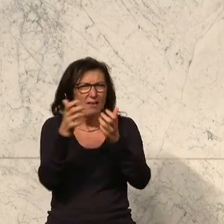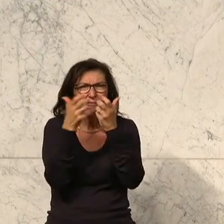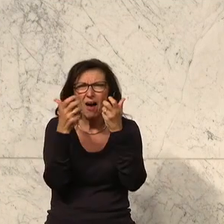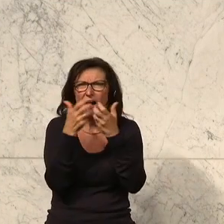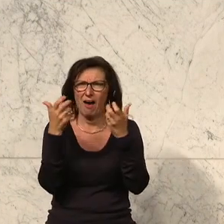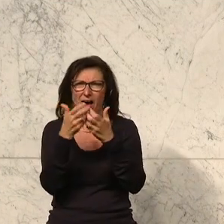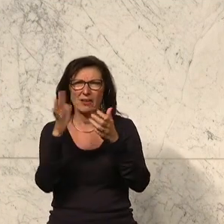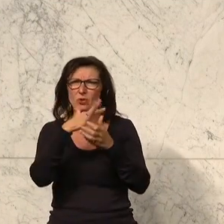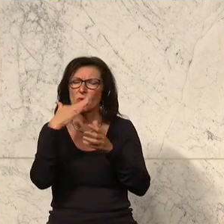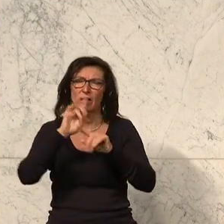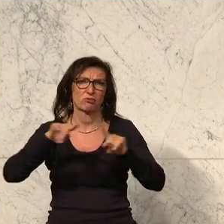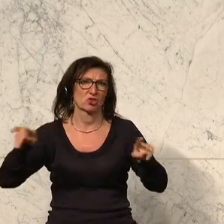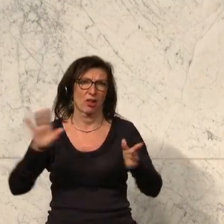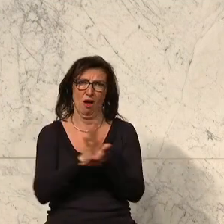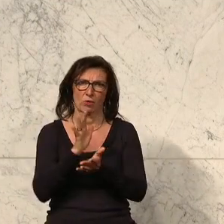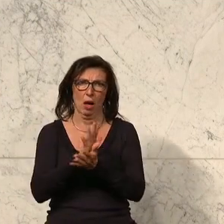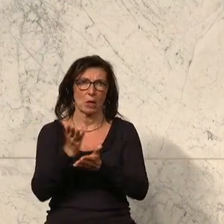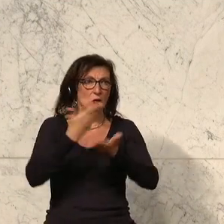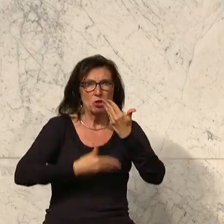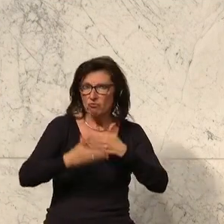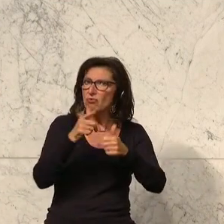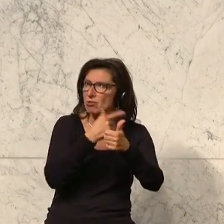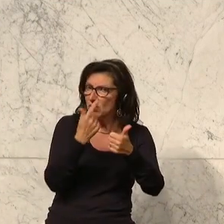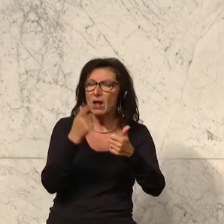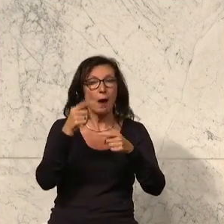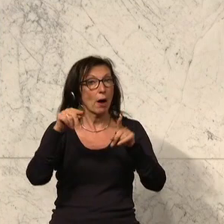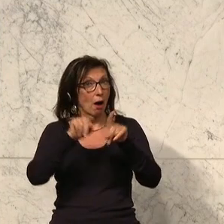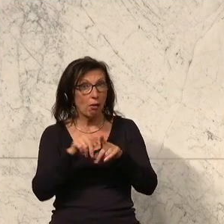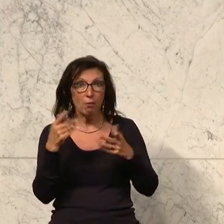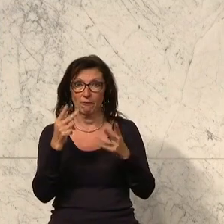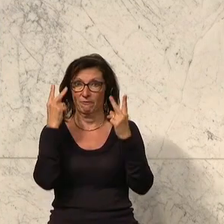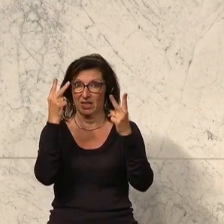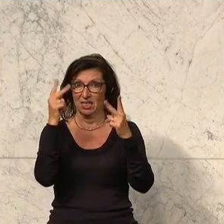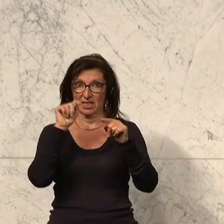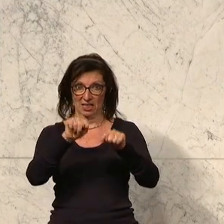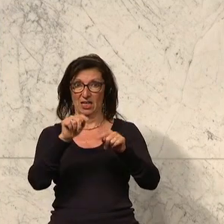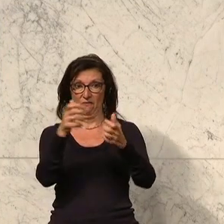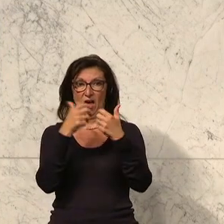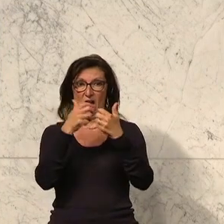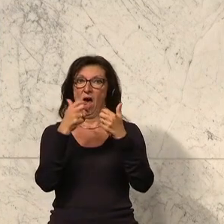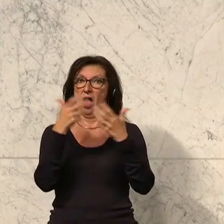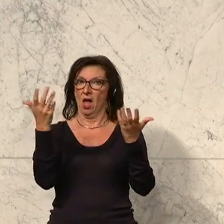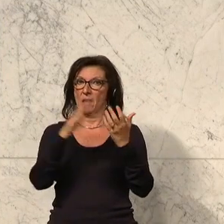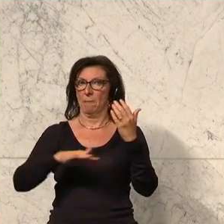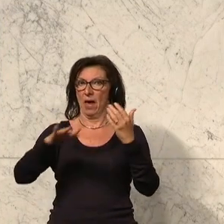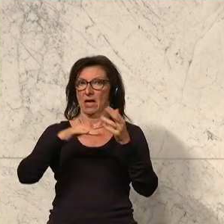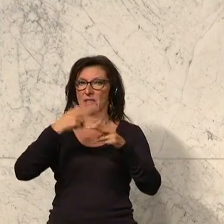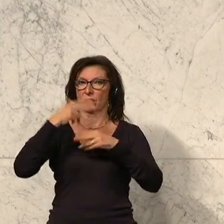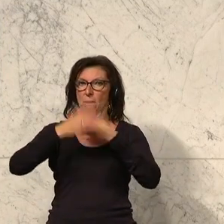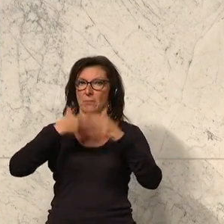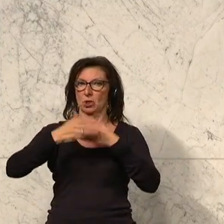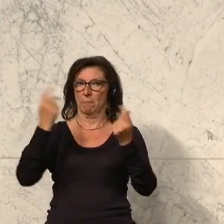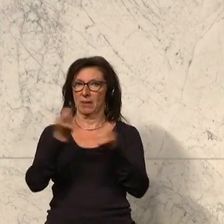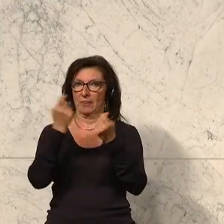von Aufgaben hat, nicht nur wirtschaftliche Aufgaben, es geht ja tatsächlich auch darum, dass es ein ganz, ganz wichtiges Standbein in den Mischbetrieben ist,